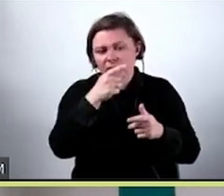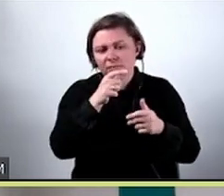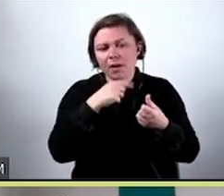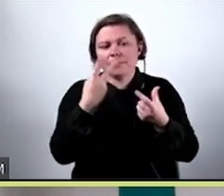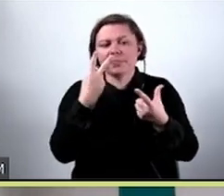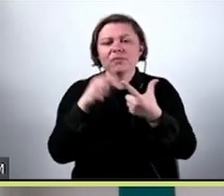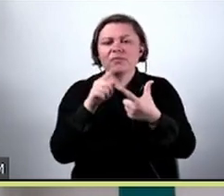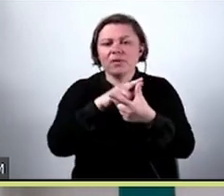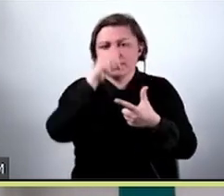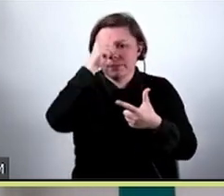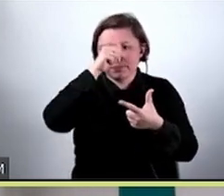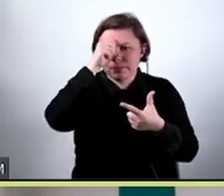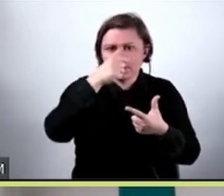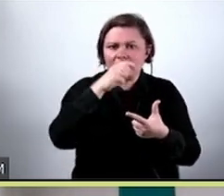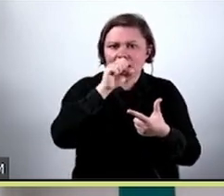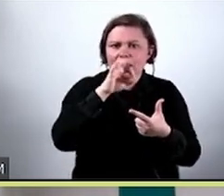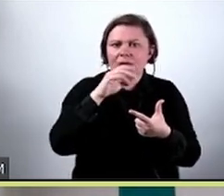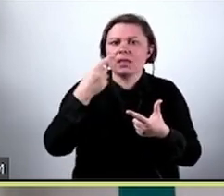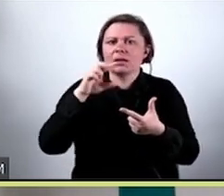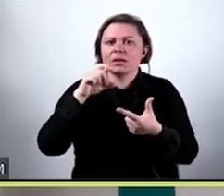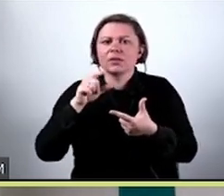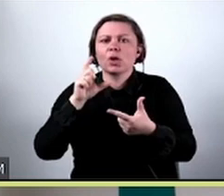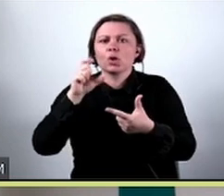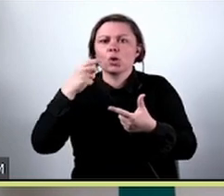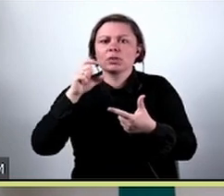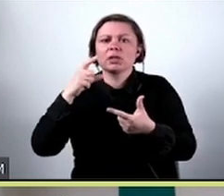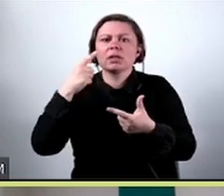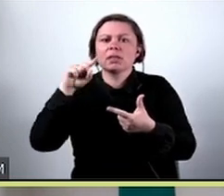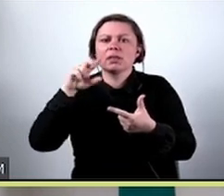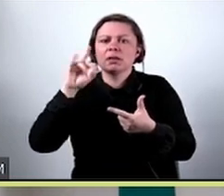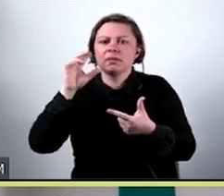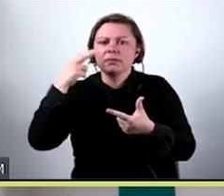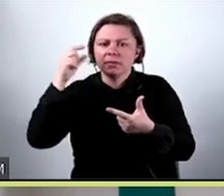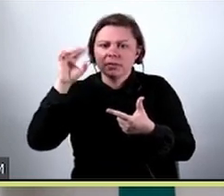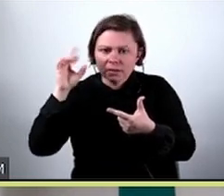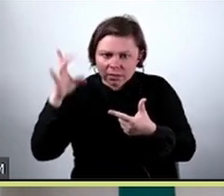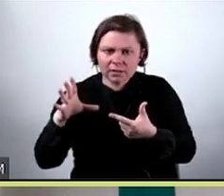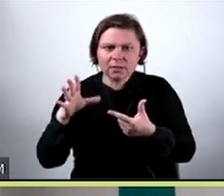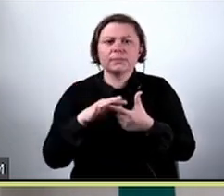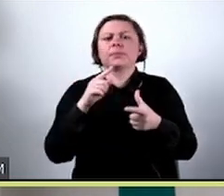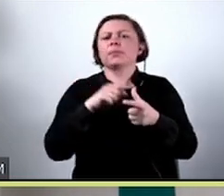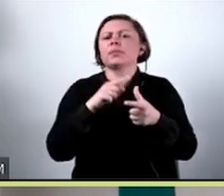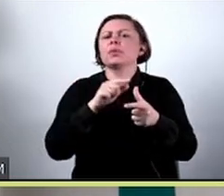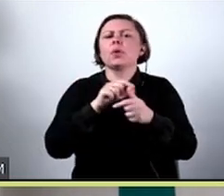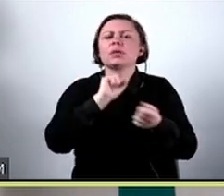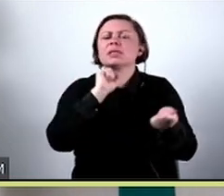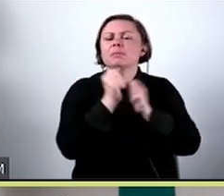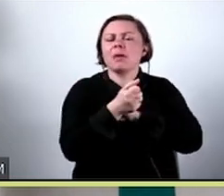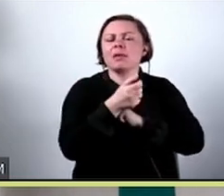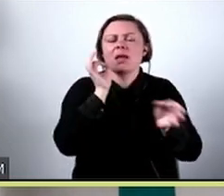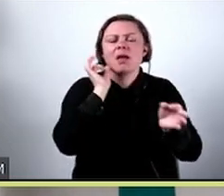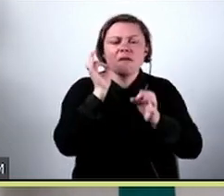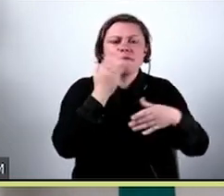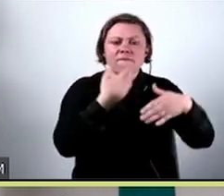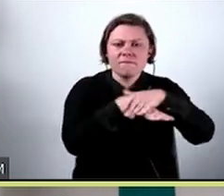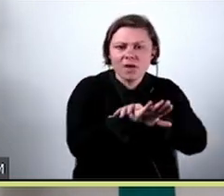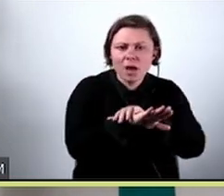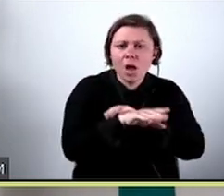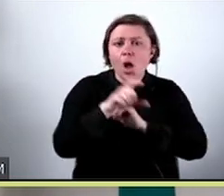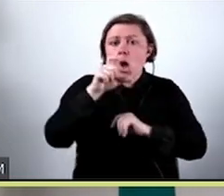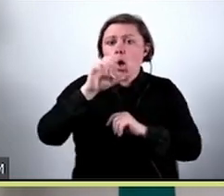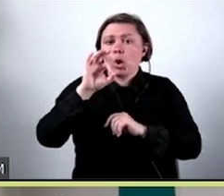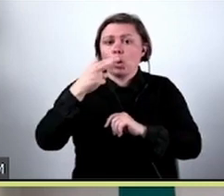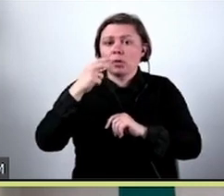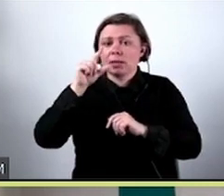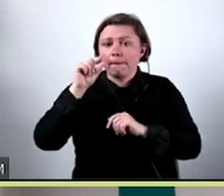terminami, data drifting i concept drifting, gdzie data drifting odnosi się do zmieniających się danych wejściowych, natomiast concept